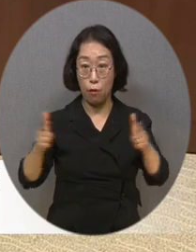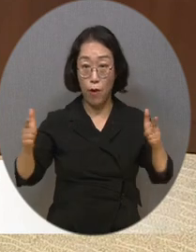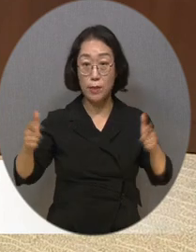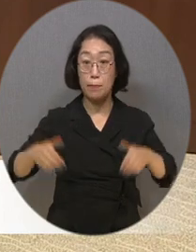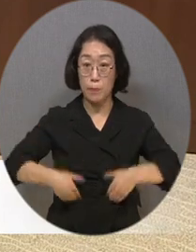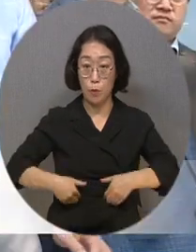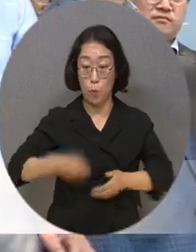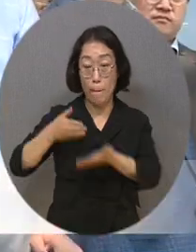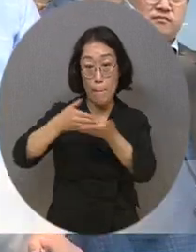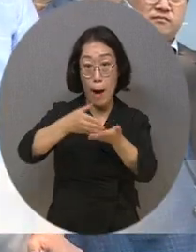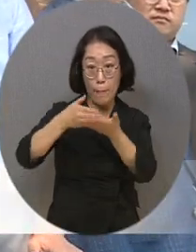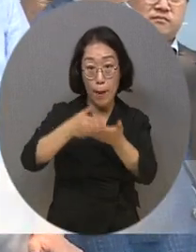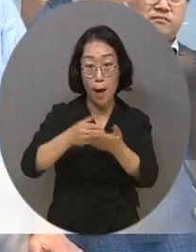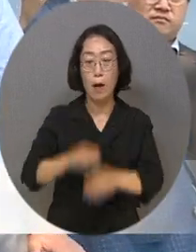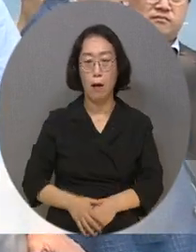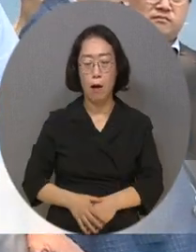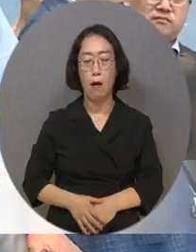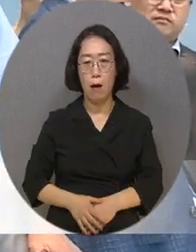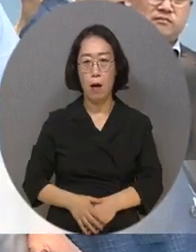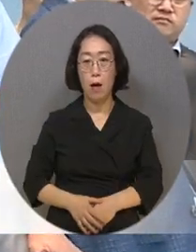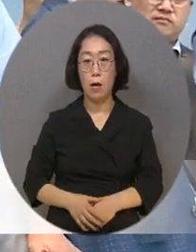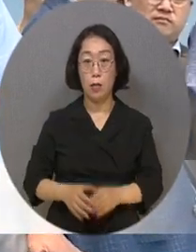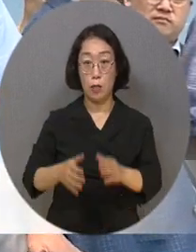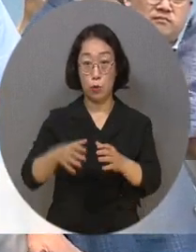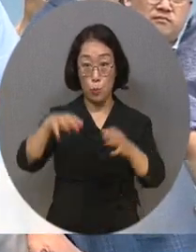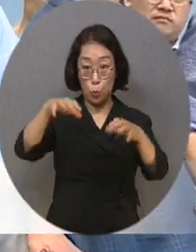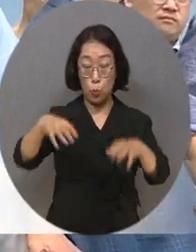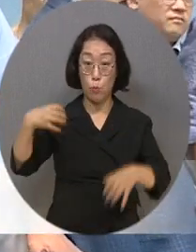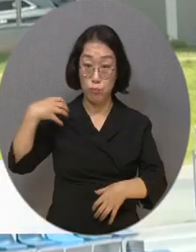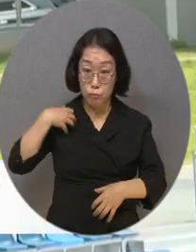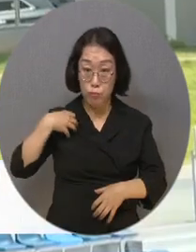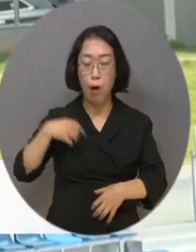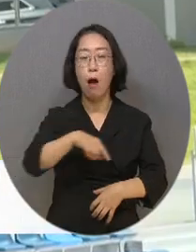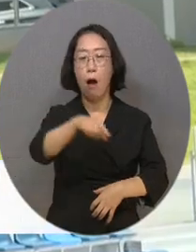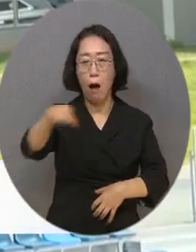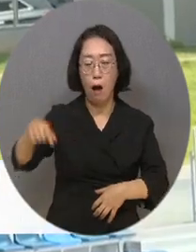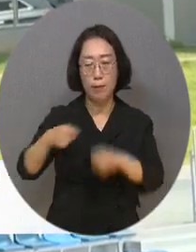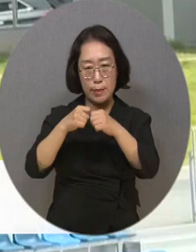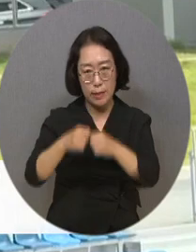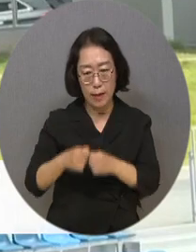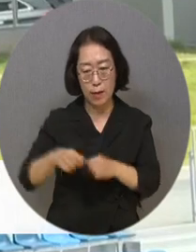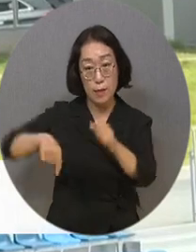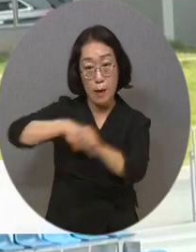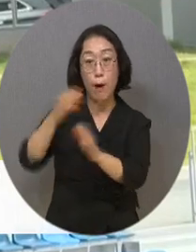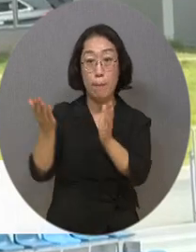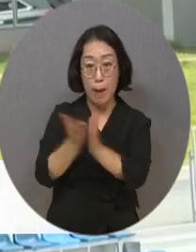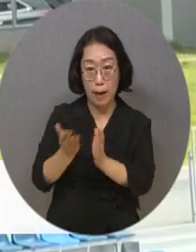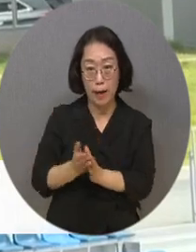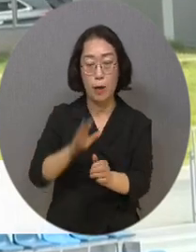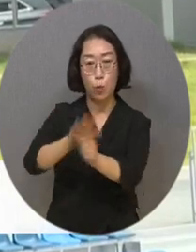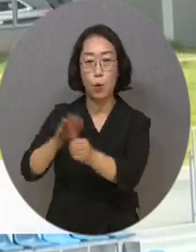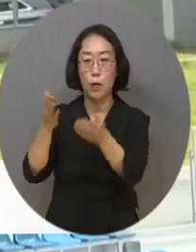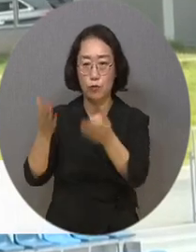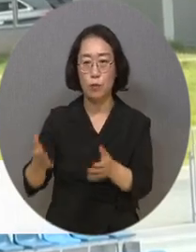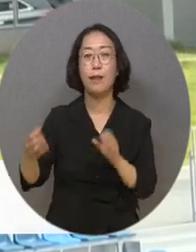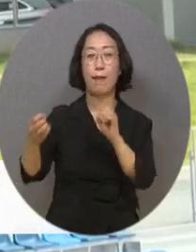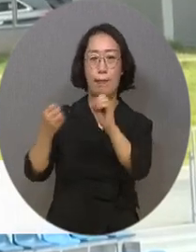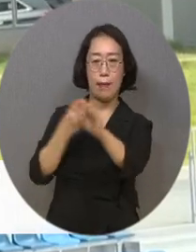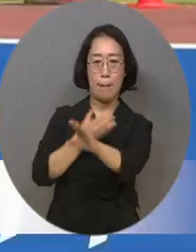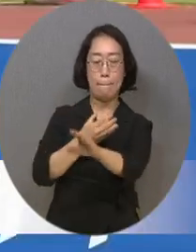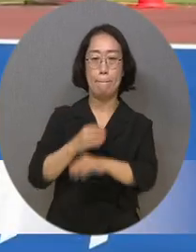제시됐고 전남도는 관련 실국 등과 면밀히 검토 후 현장 중심의 대책을 마련하겠다고 답했습니다.